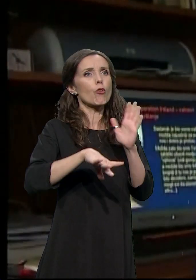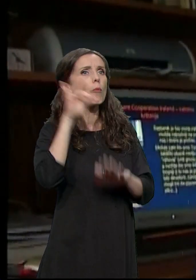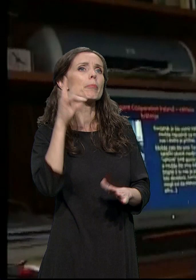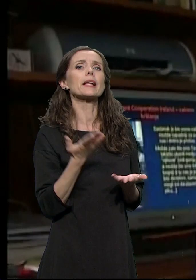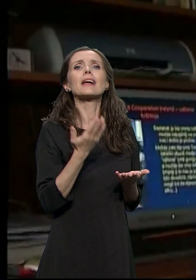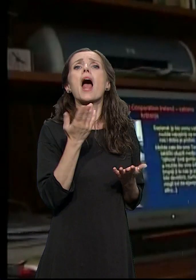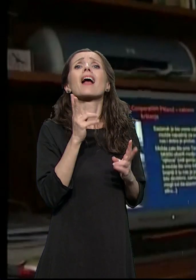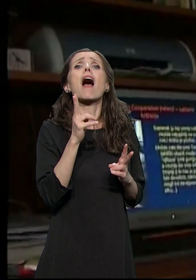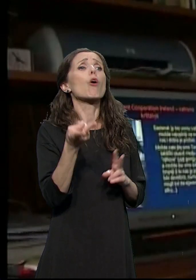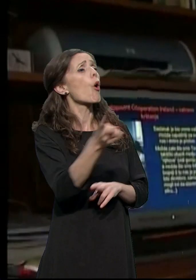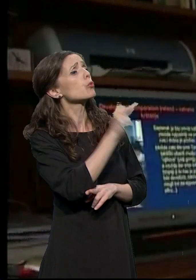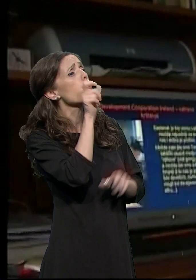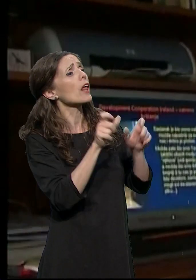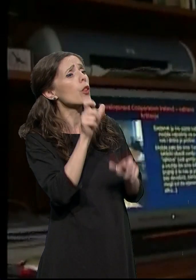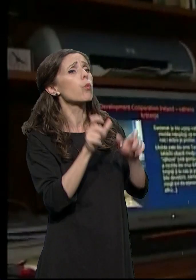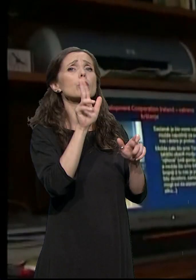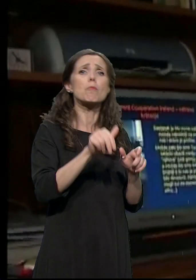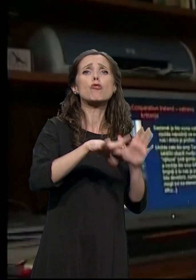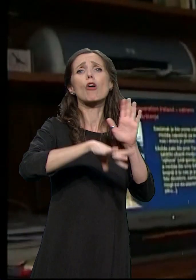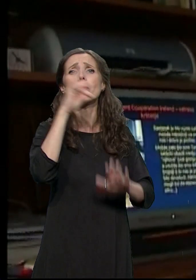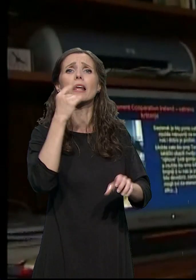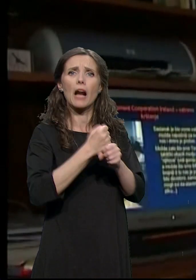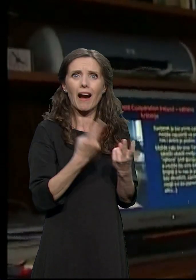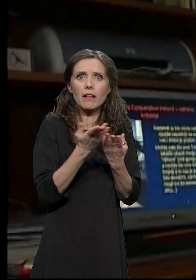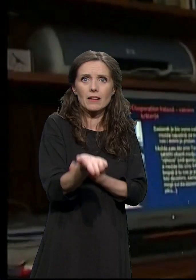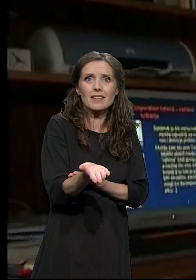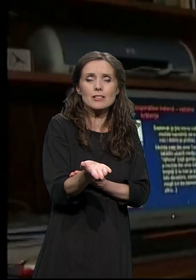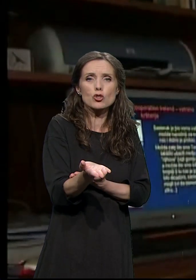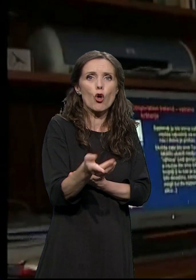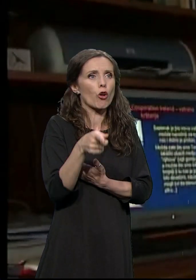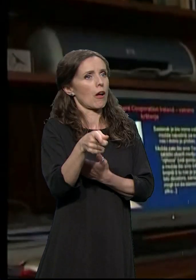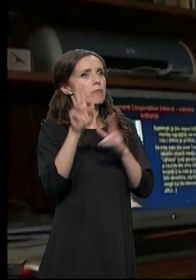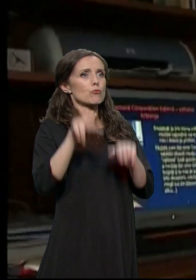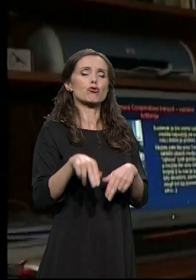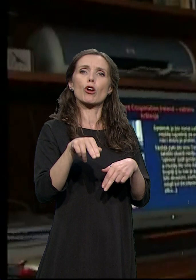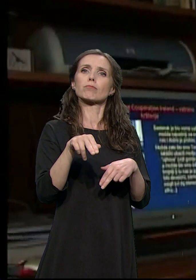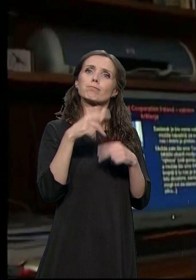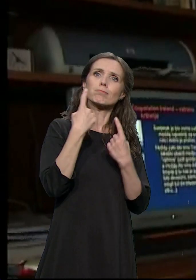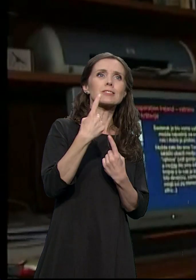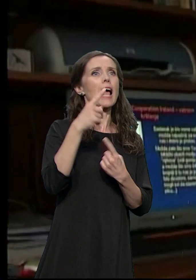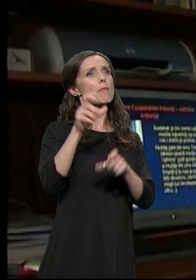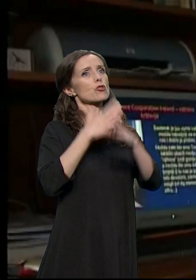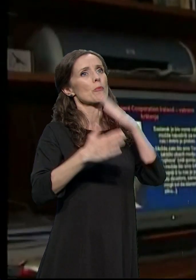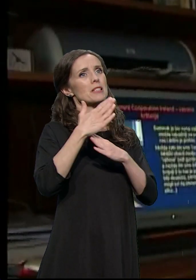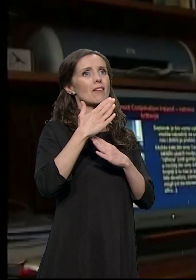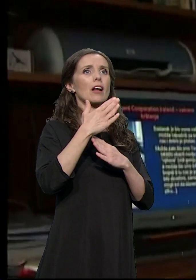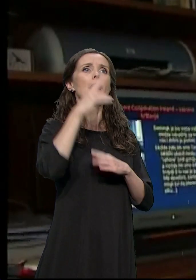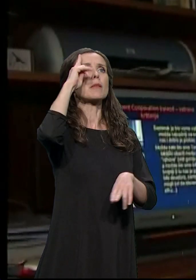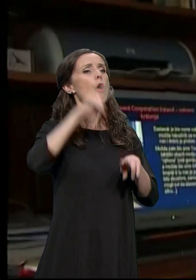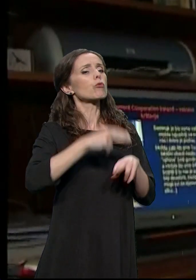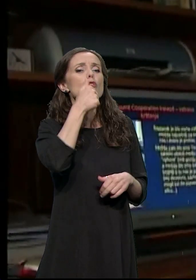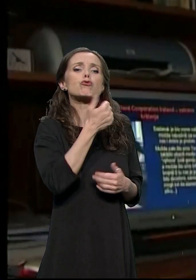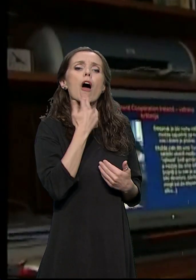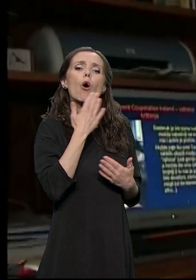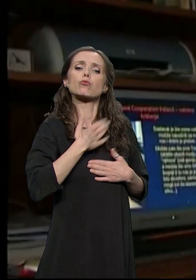koji imaju svi ostali ljudi, biti u mogućnosti da donesete odluke sami za sebe šta hoćete od tog